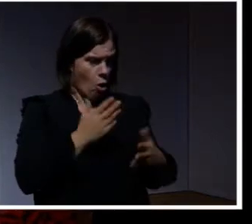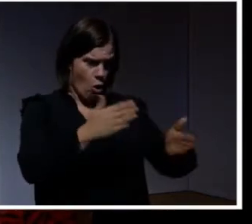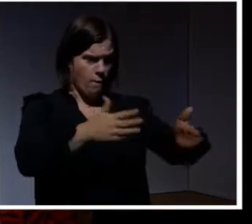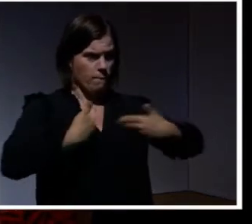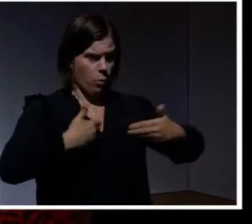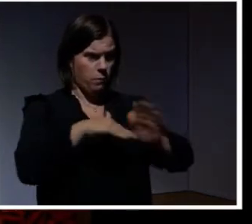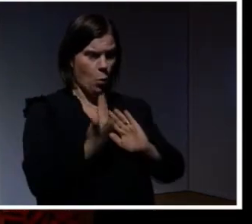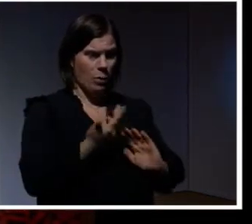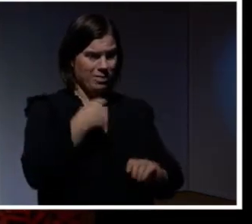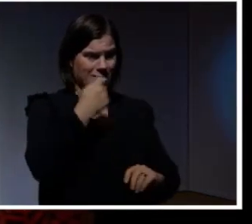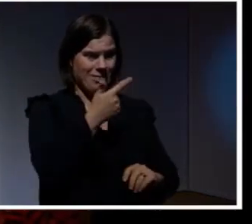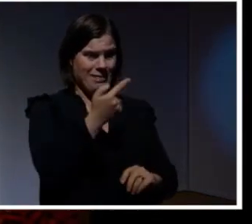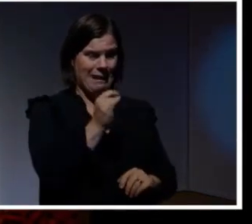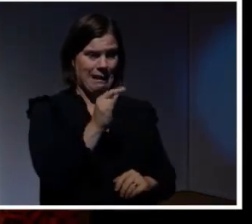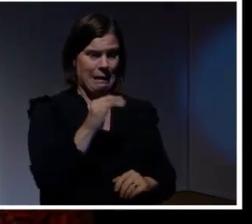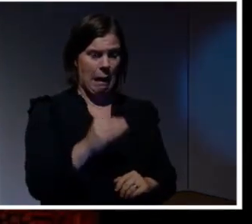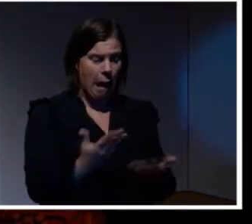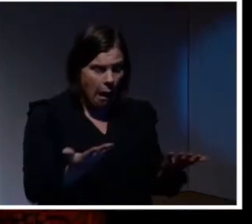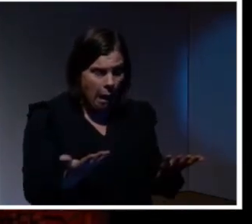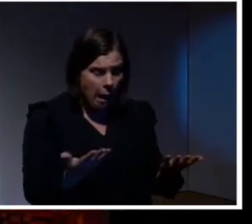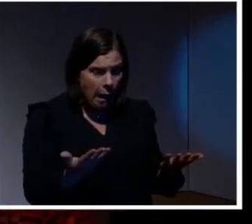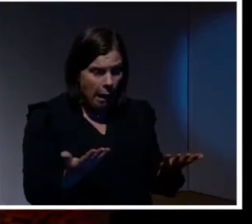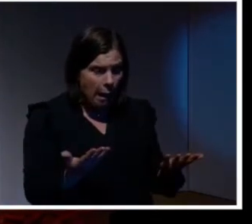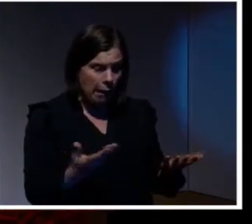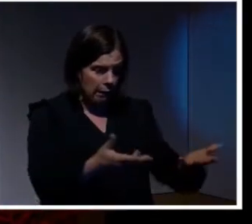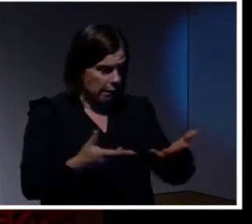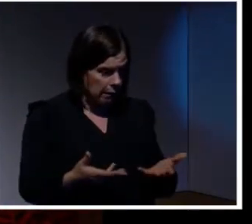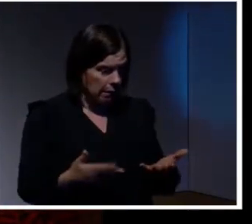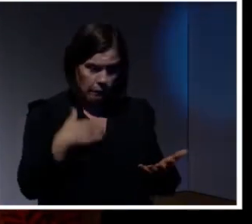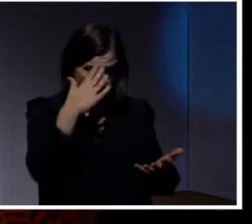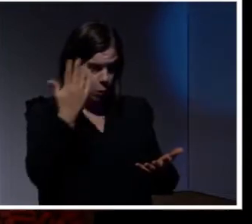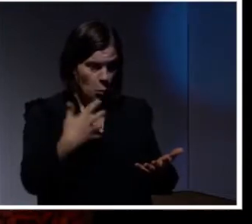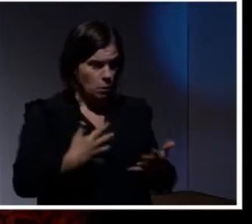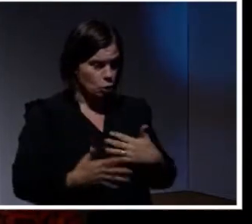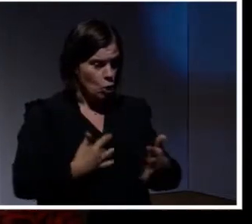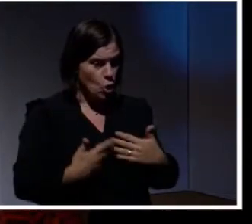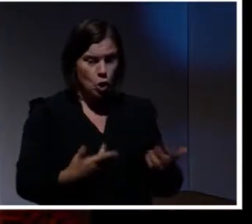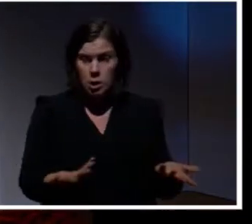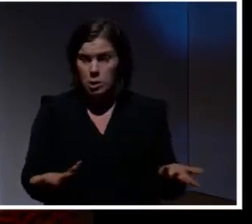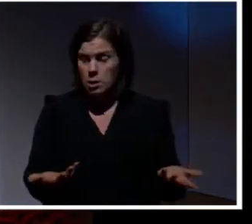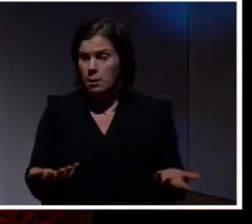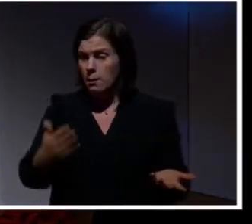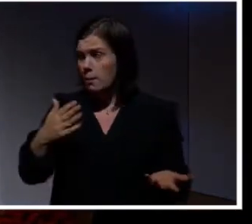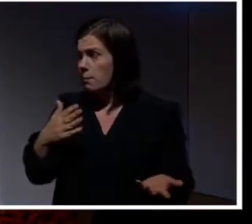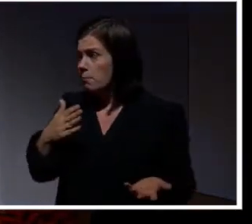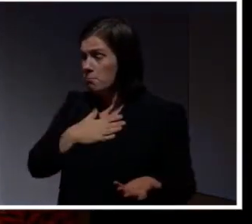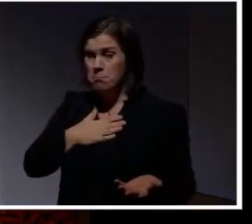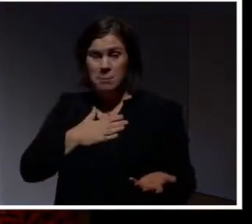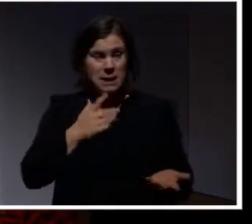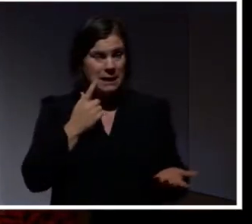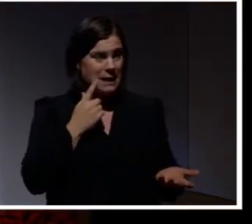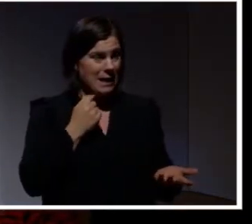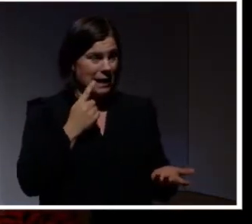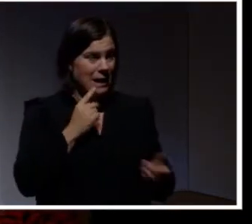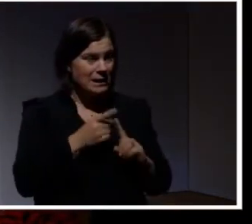Telia. Jag vet ju inte. Den sitter ju i ett skap. Jag vet ju inte hur man gör det. Min kille kanske vet hur man gör det.